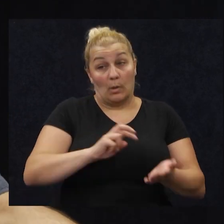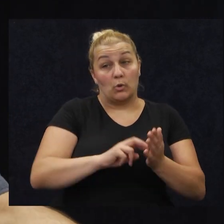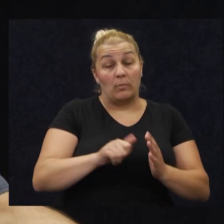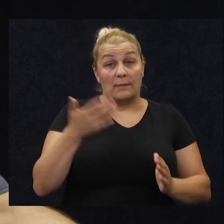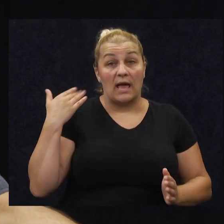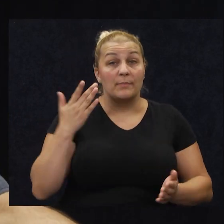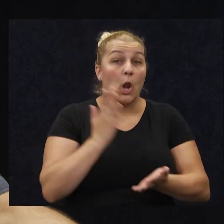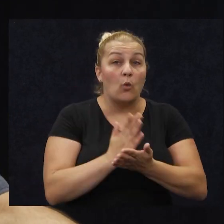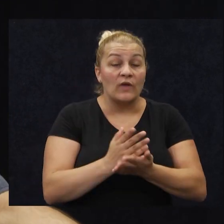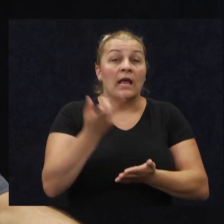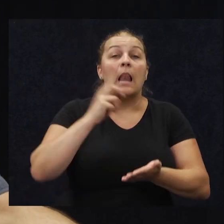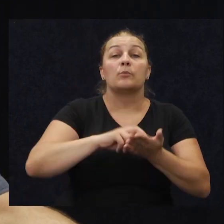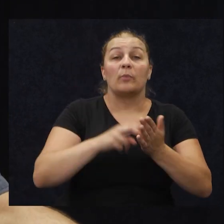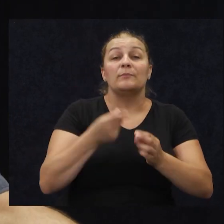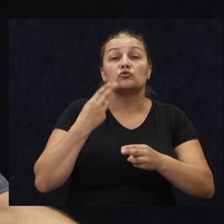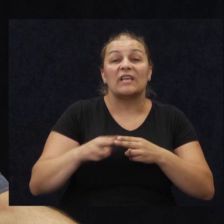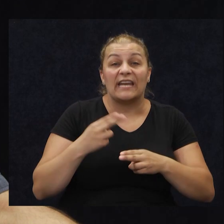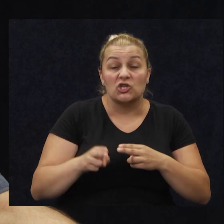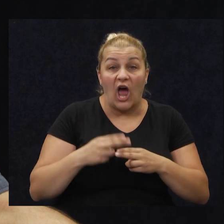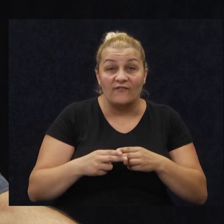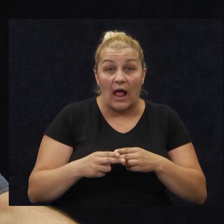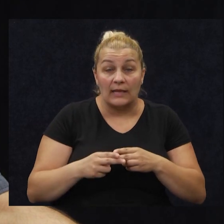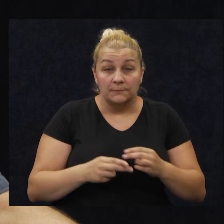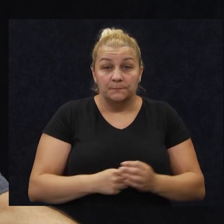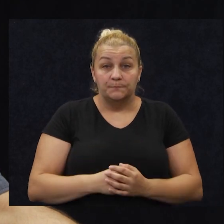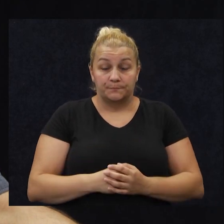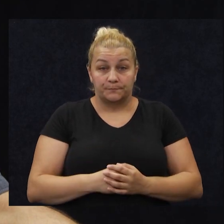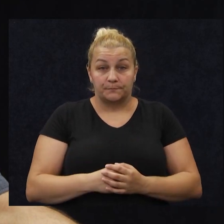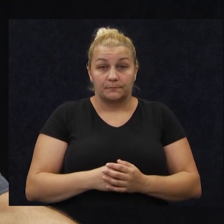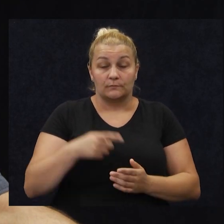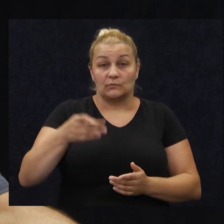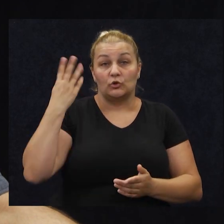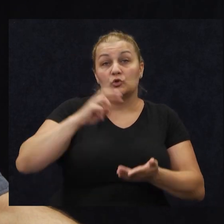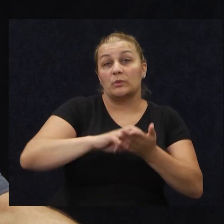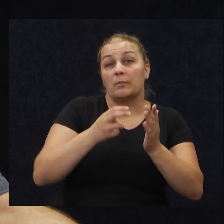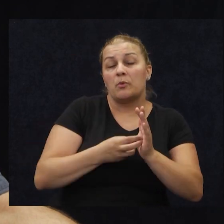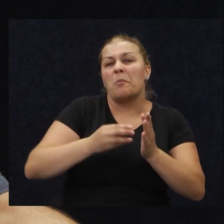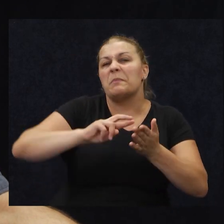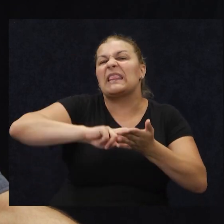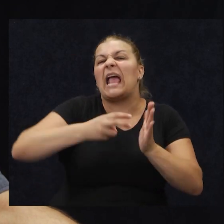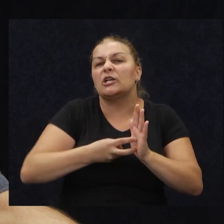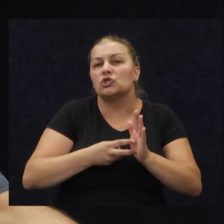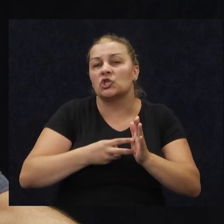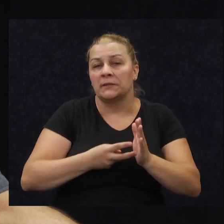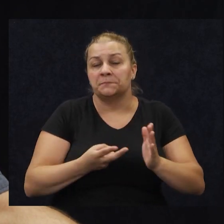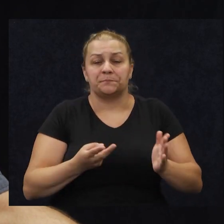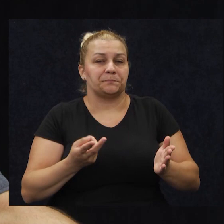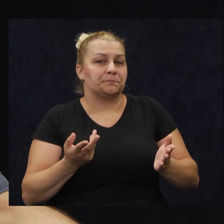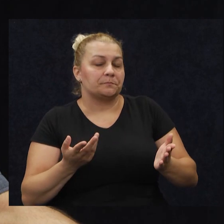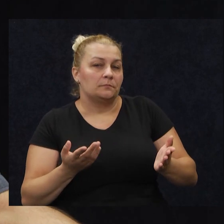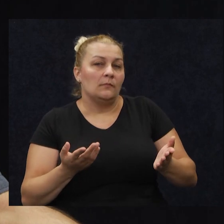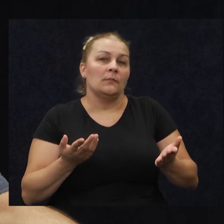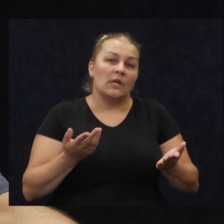uvijek, ali su se problemi rješavali. U principu su to bili problemi tehničke prirode obzirom da